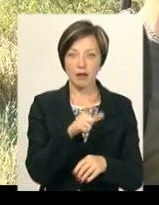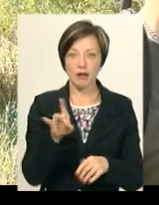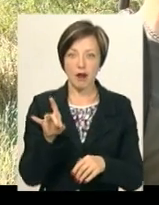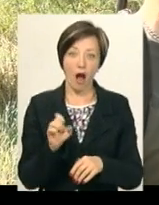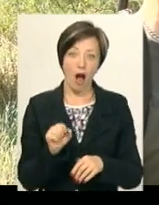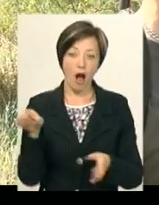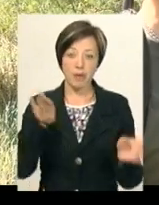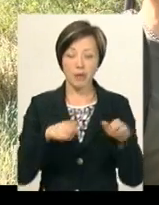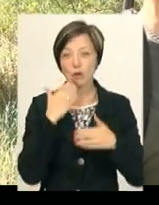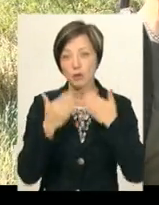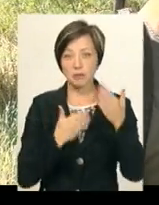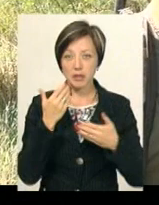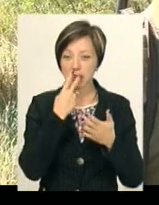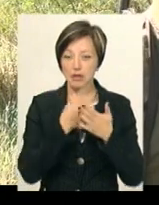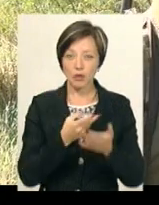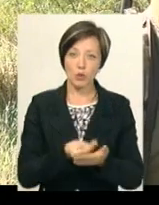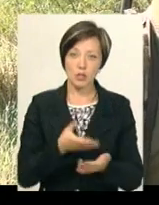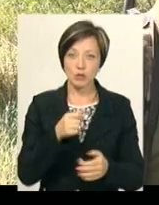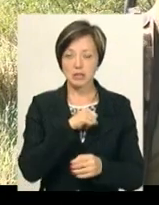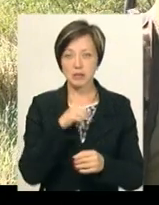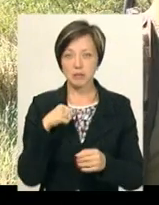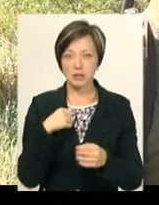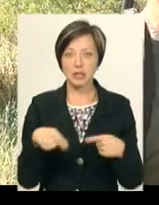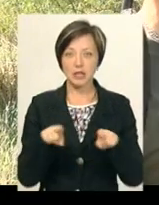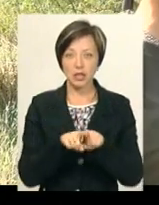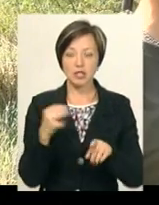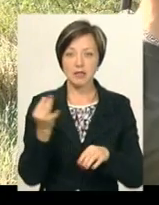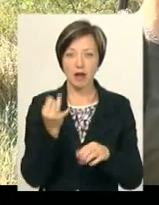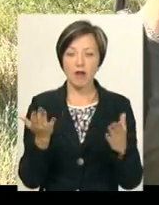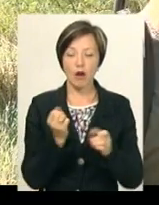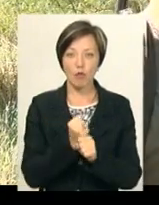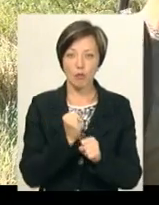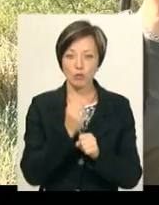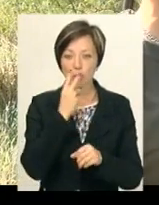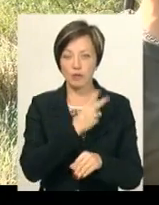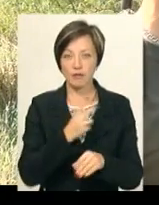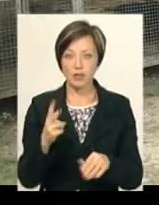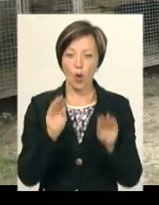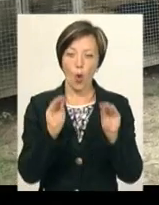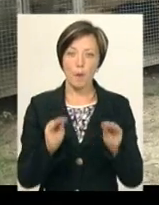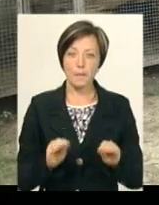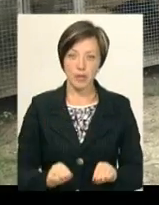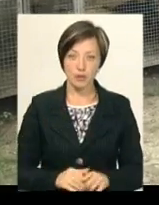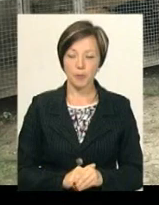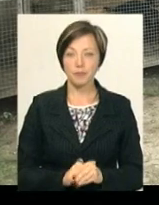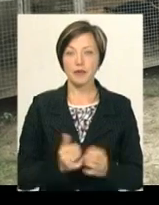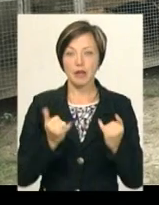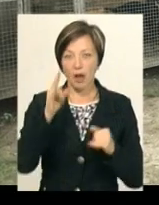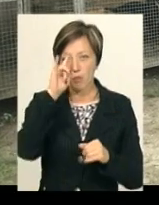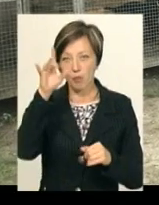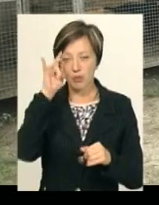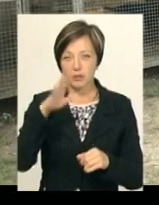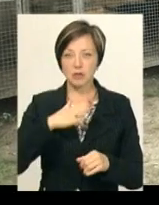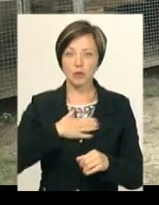розпітою, дивляться, оцінюють. Їм теж цікаво, яка робота, подивіться, опісують. Для популяризації